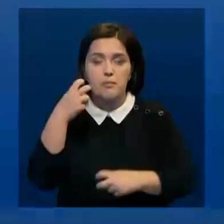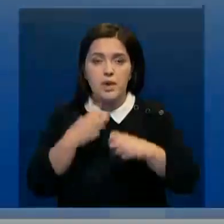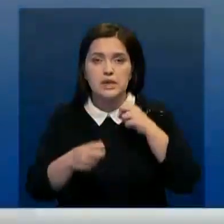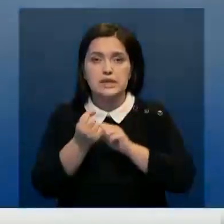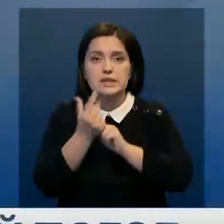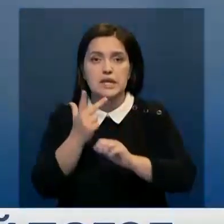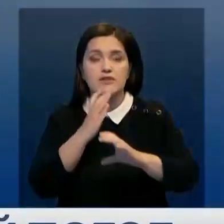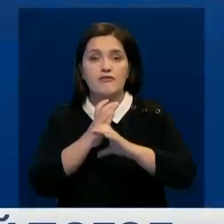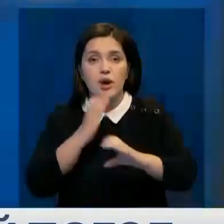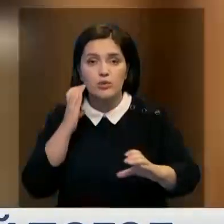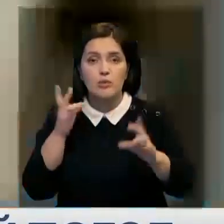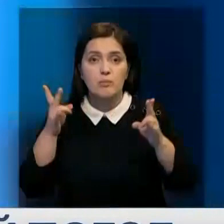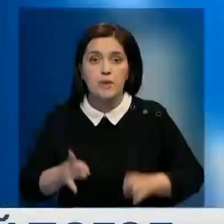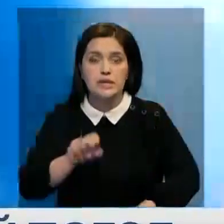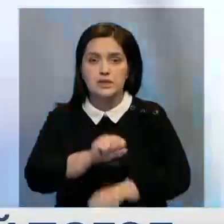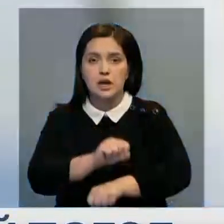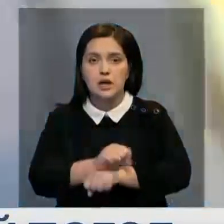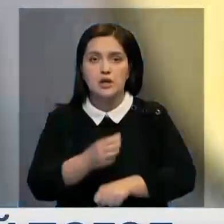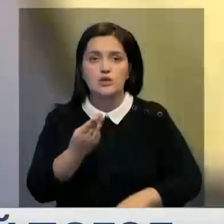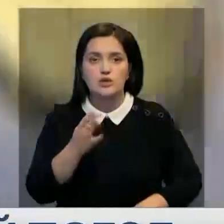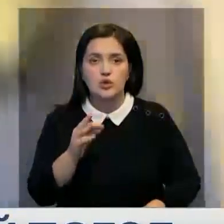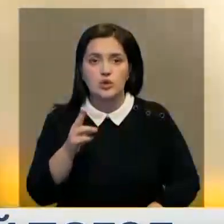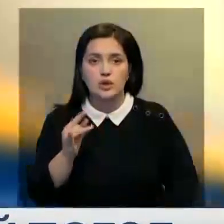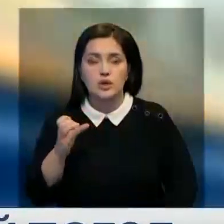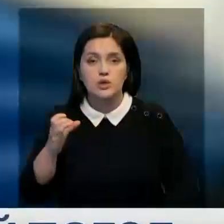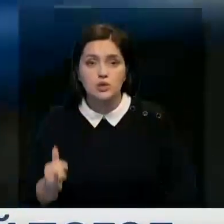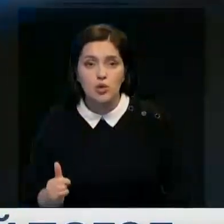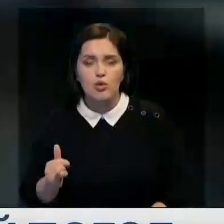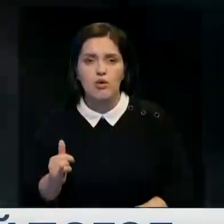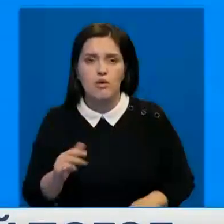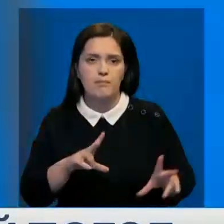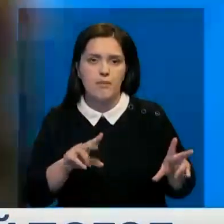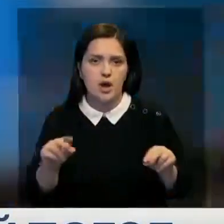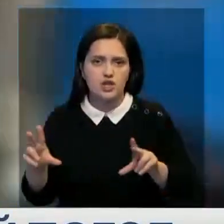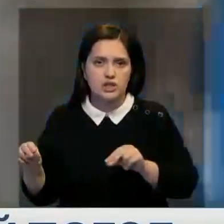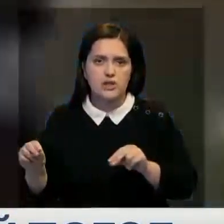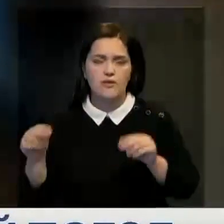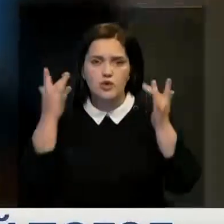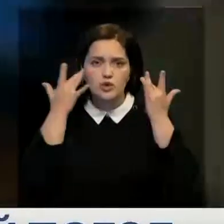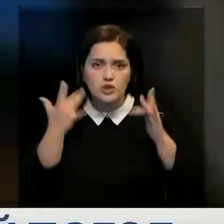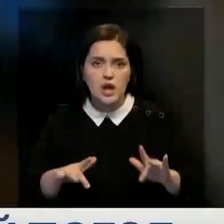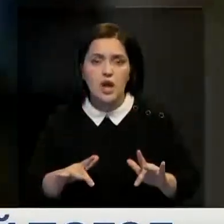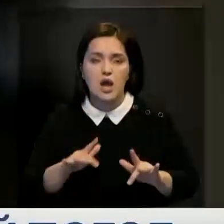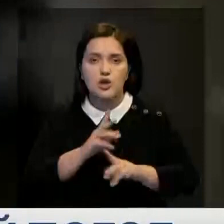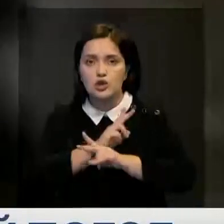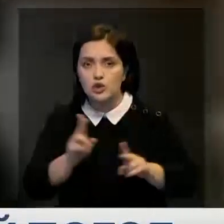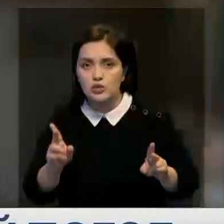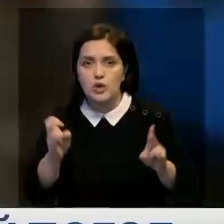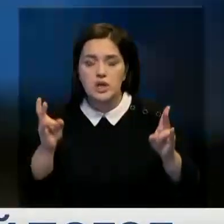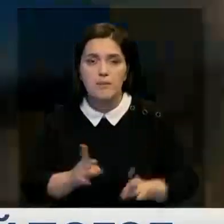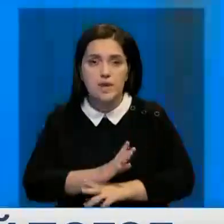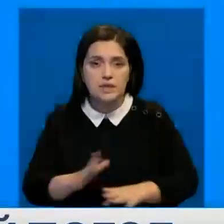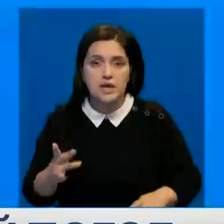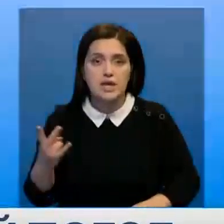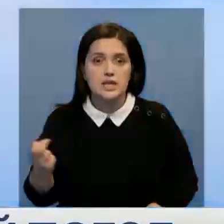вагонов. Инцидент произошел на станции Шокосу. И только по счастливой случайности никто из пассажиров состава не пострадал.